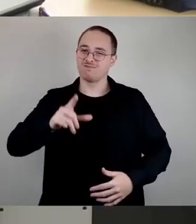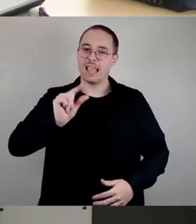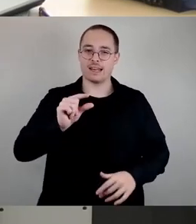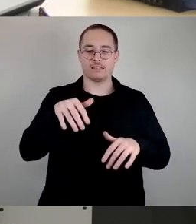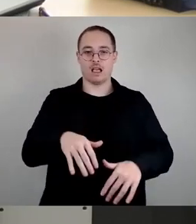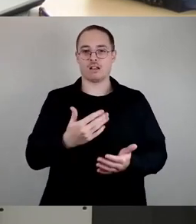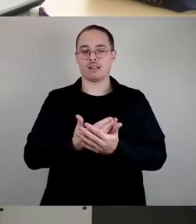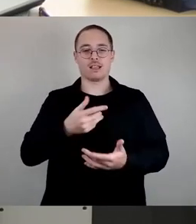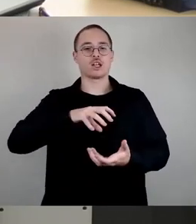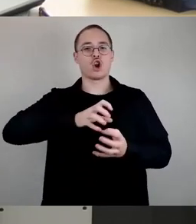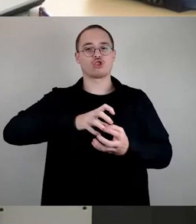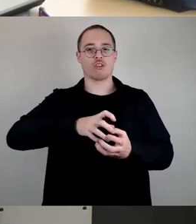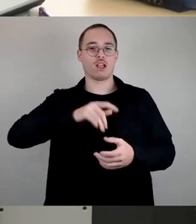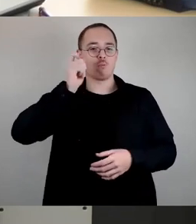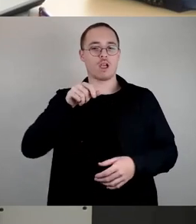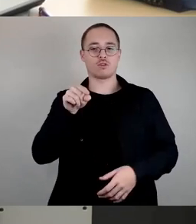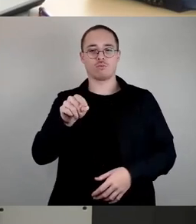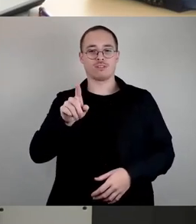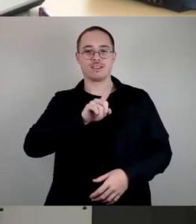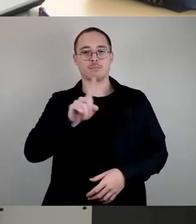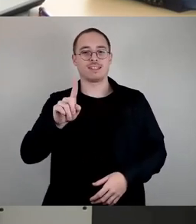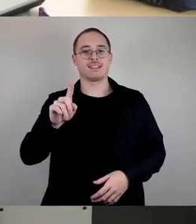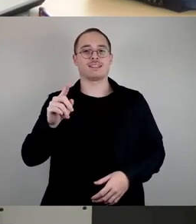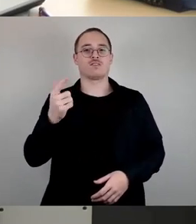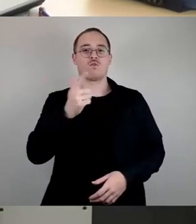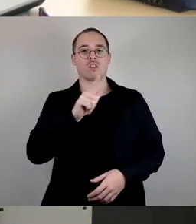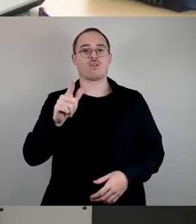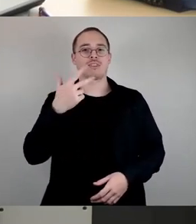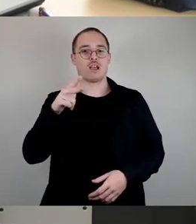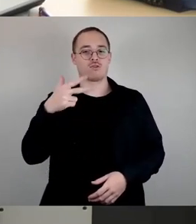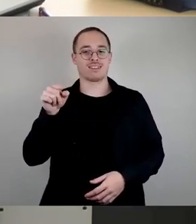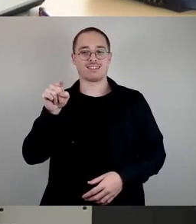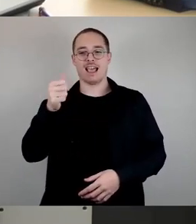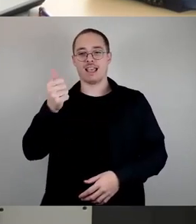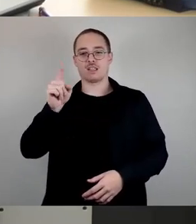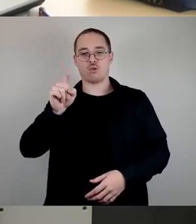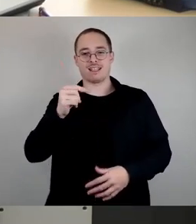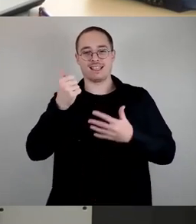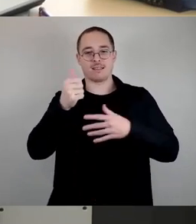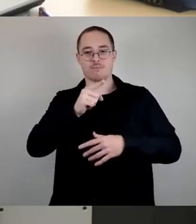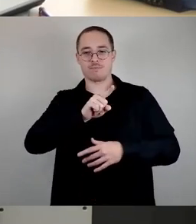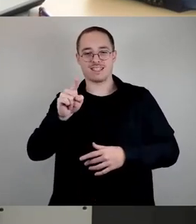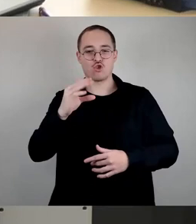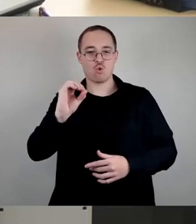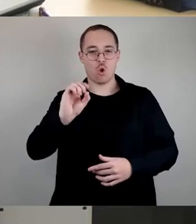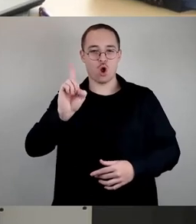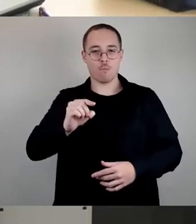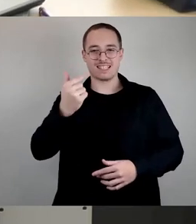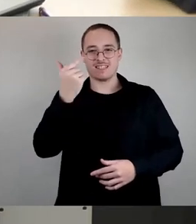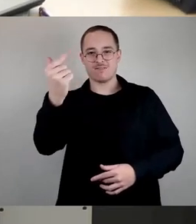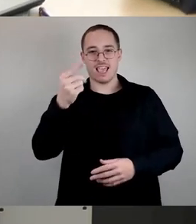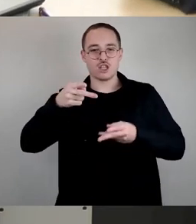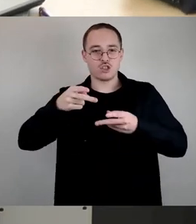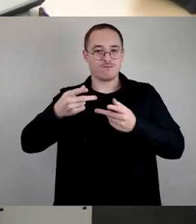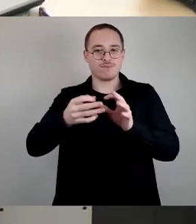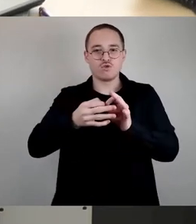2033 einen Fehlbedarf von 1,6 bis 0,2 Zügen. Das sind in Schülerzahlen ausgedrückt so in etwa